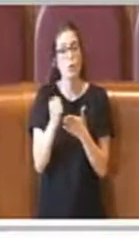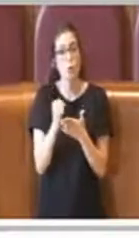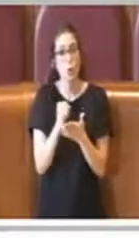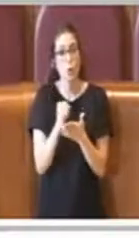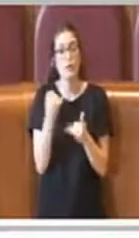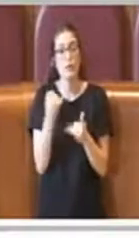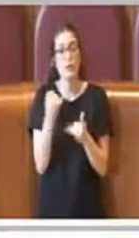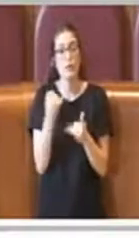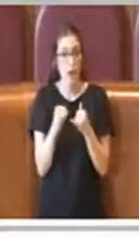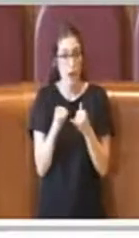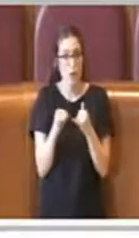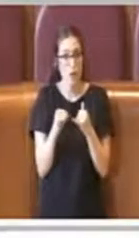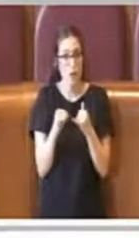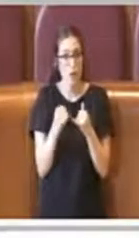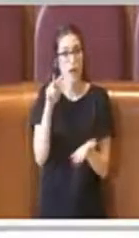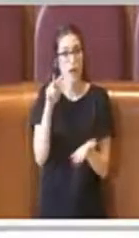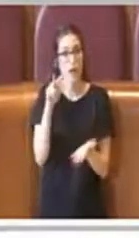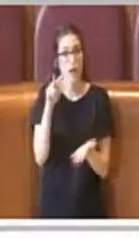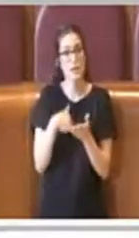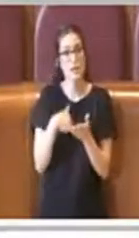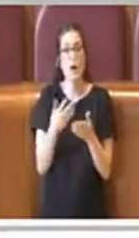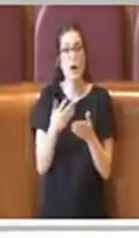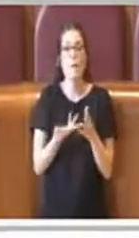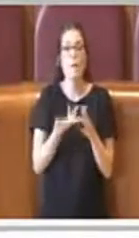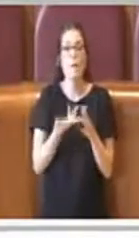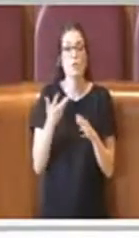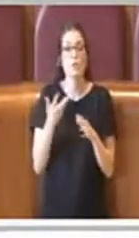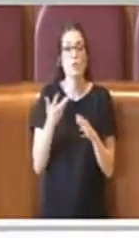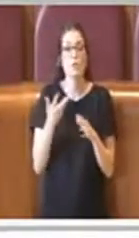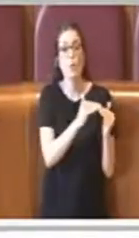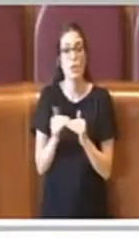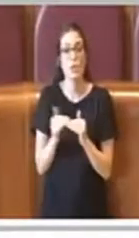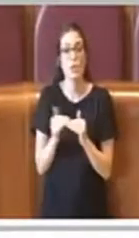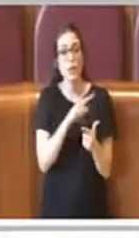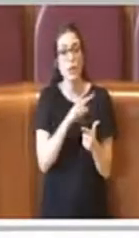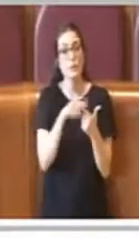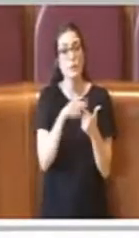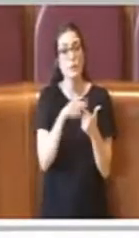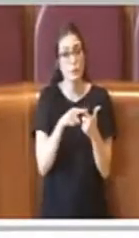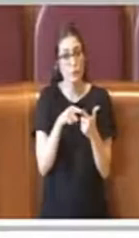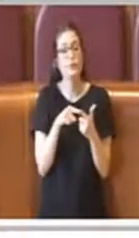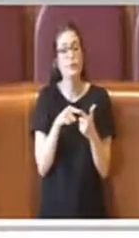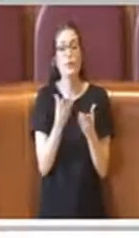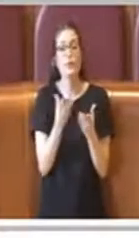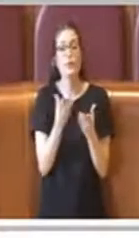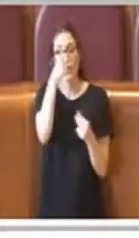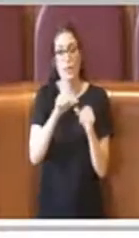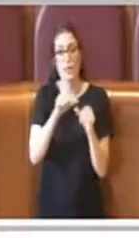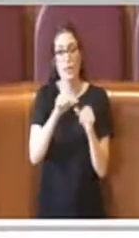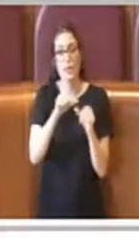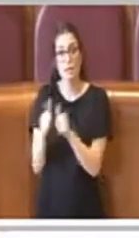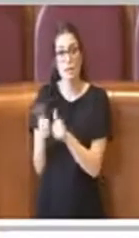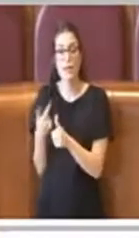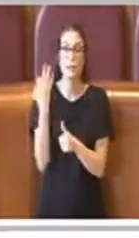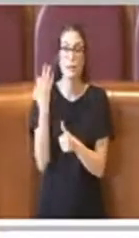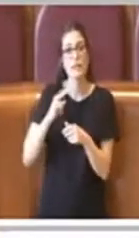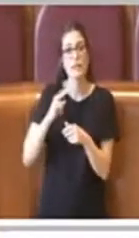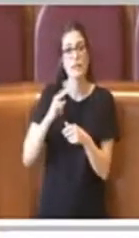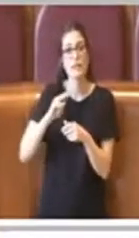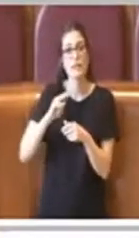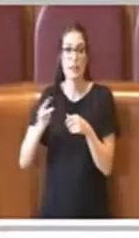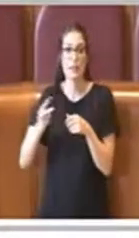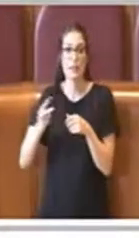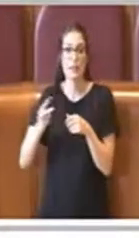dettaglio a garanzia di una maggiore omogeneità, in secondo luogo molti aspetti che in apparenza sembrano secondari in realtà sono